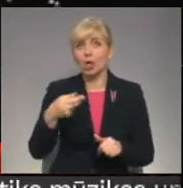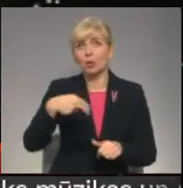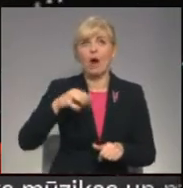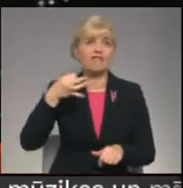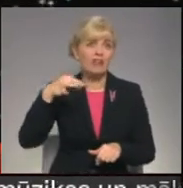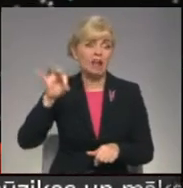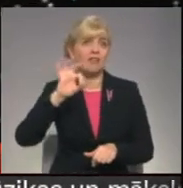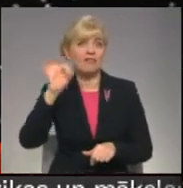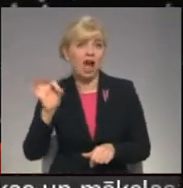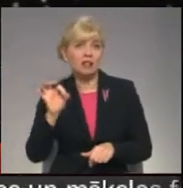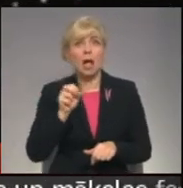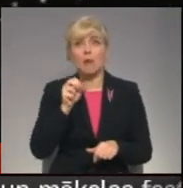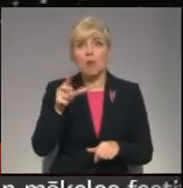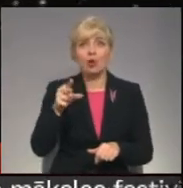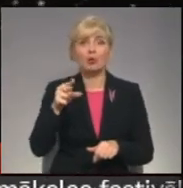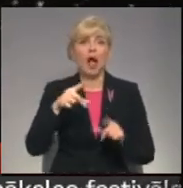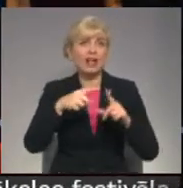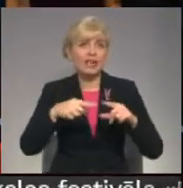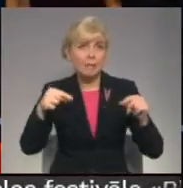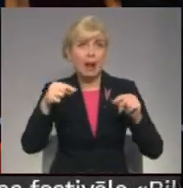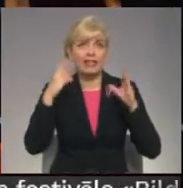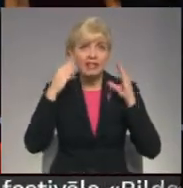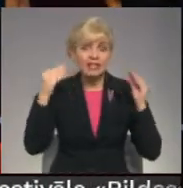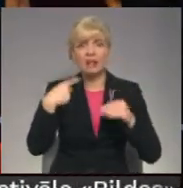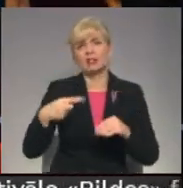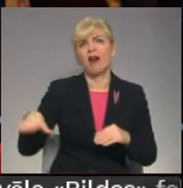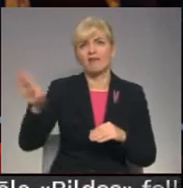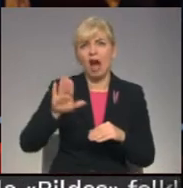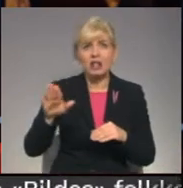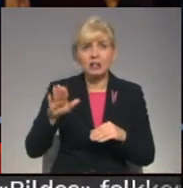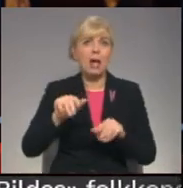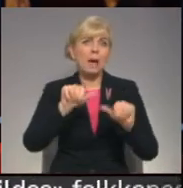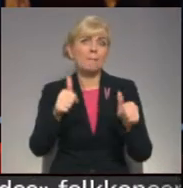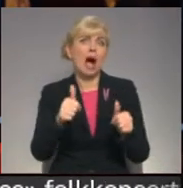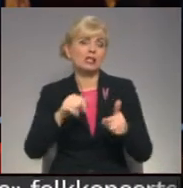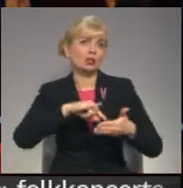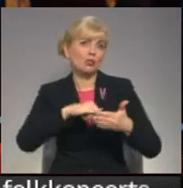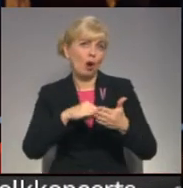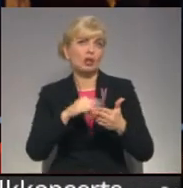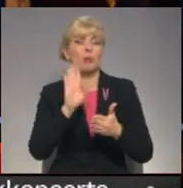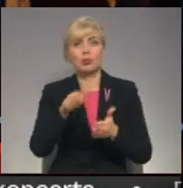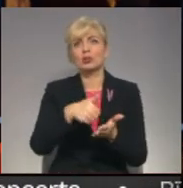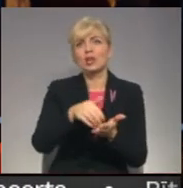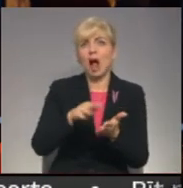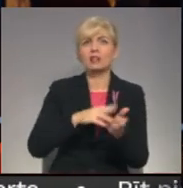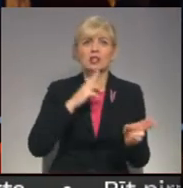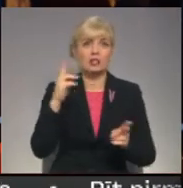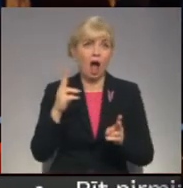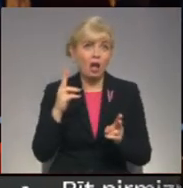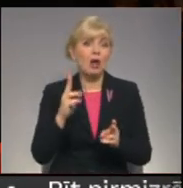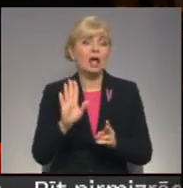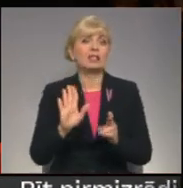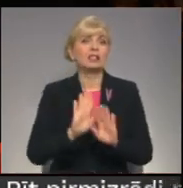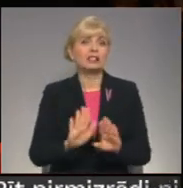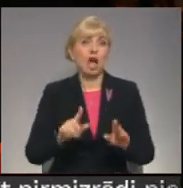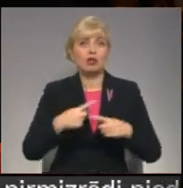ierasts, mākslas projektiem piemetīs gan krāsa, gan skaņa. Piemēram, pie izstāžu zāles arsenāls redzēsiet un dzirdēsiet 20. gadsimta